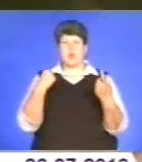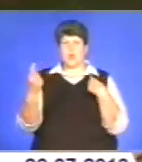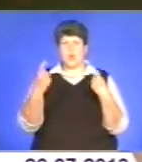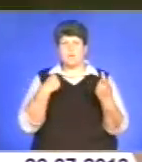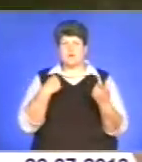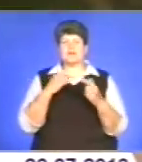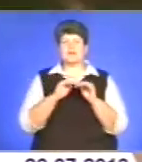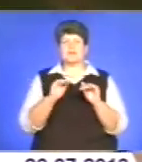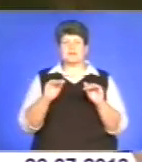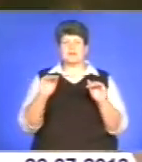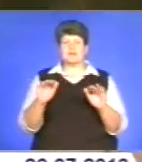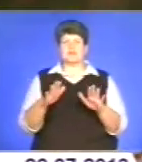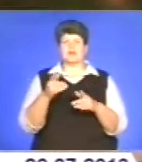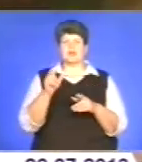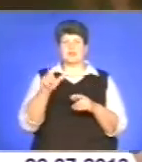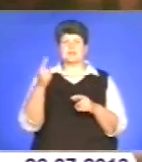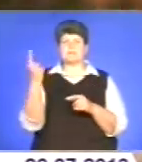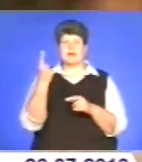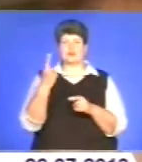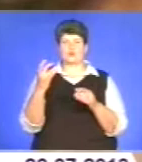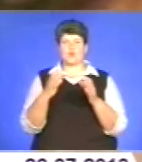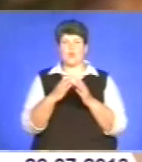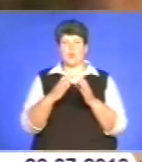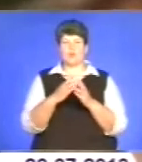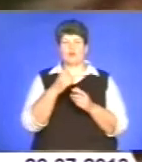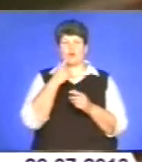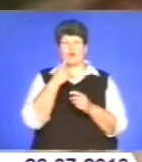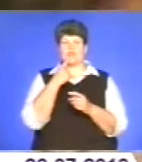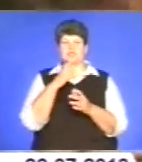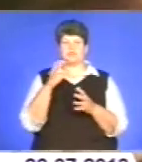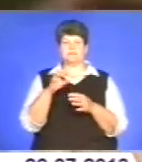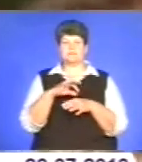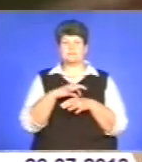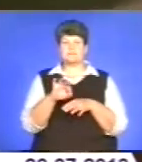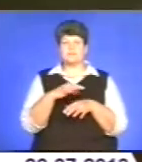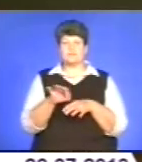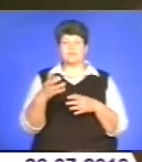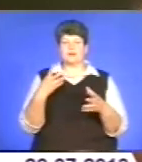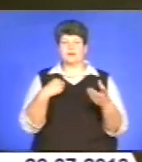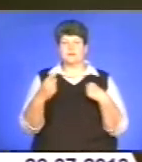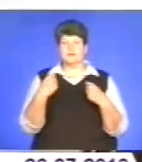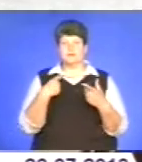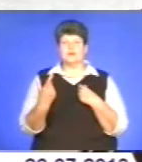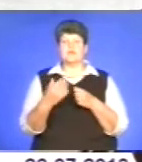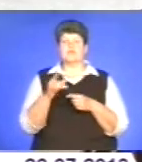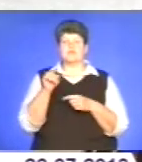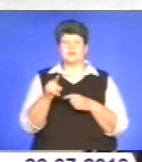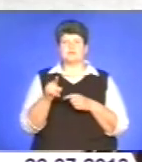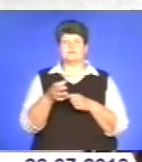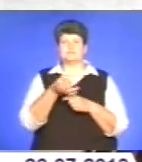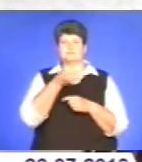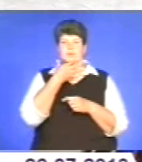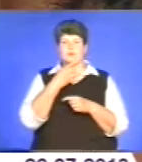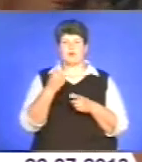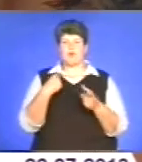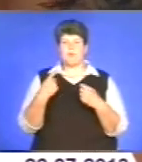Малята та люди з першою групою крові – основні жертви кровопивць. Їхня кров особливо приваблива для комах. За словами фахівців,